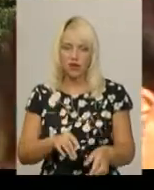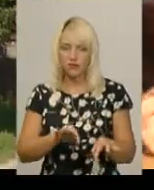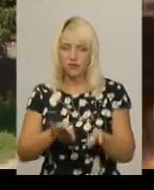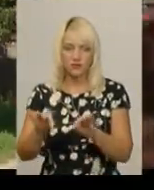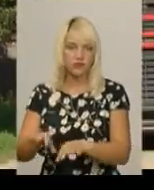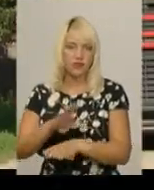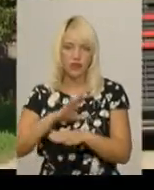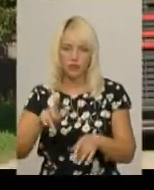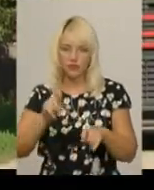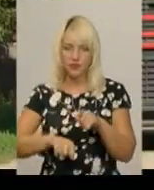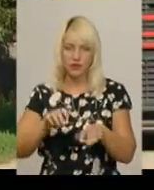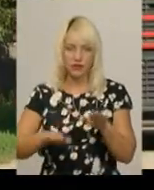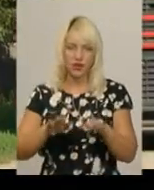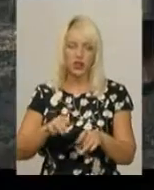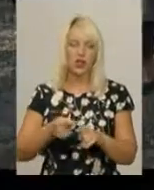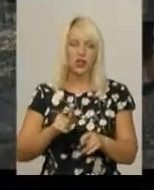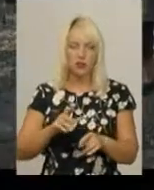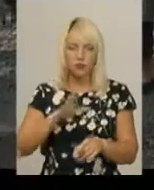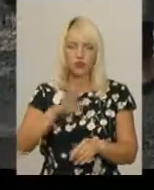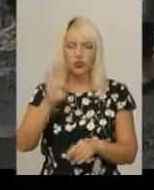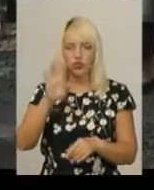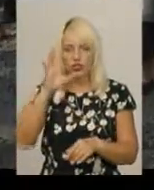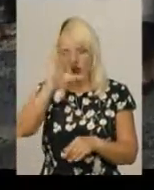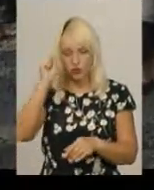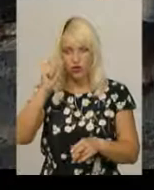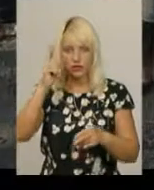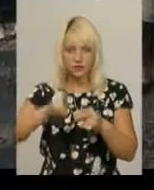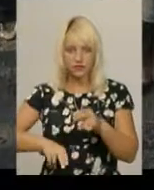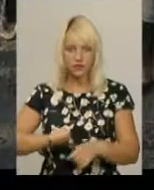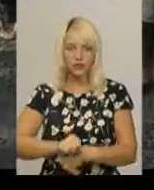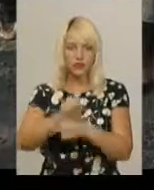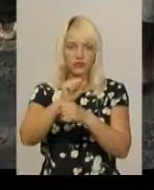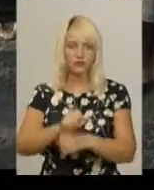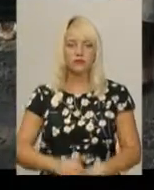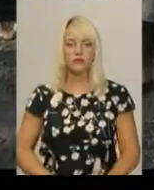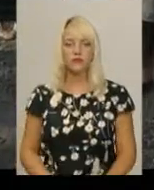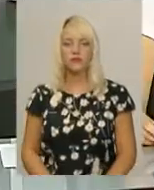серпня о 4-й годині ночі. Михайло Жила, Олександр Горішевський. Новини Поділля. Центр.